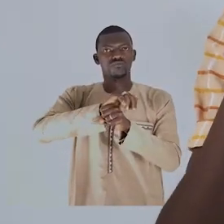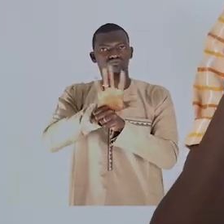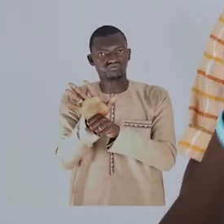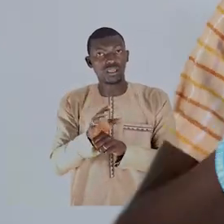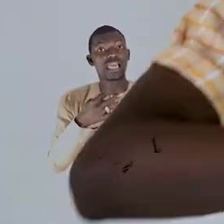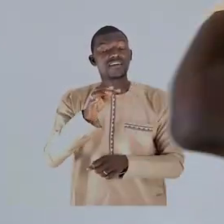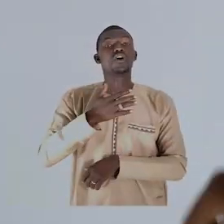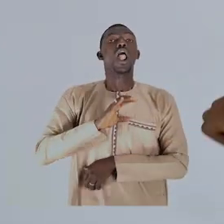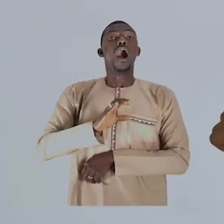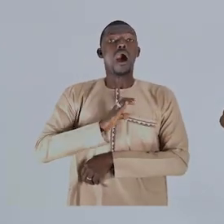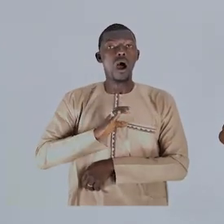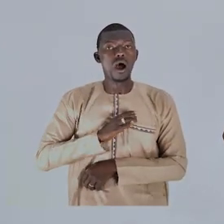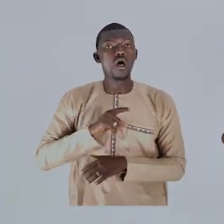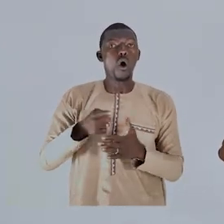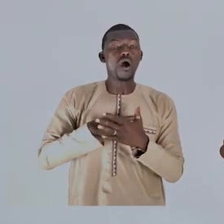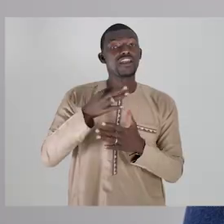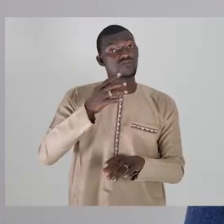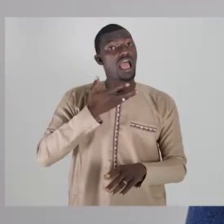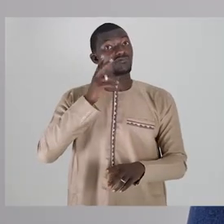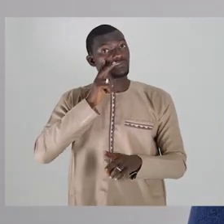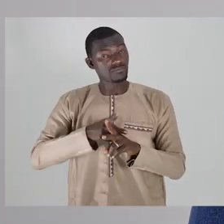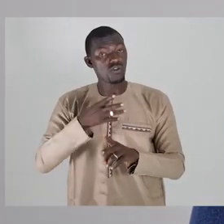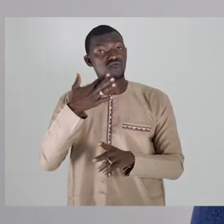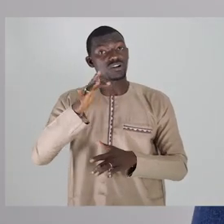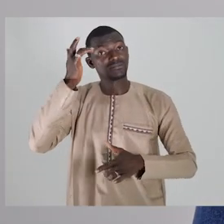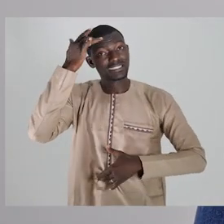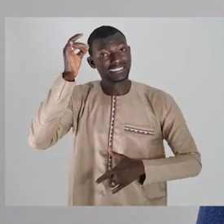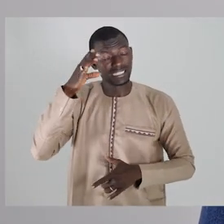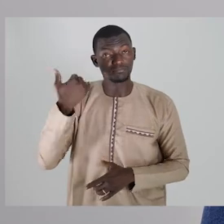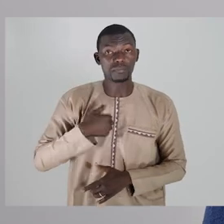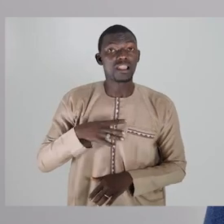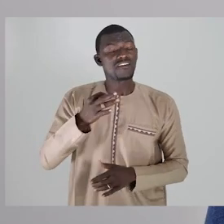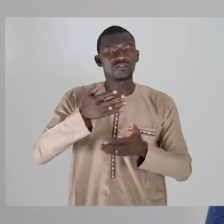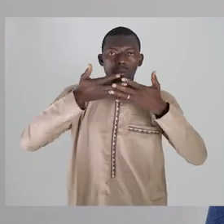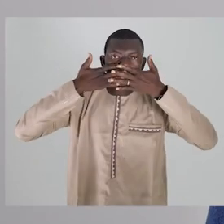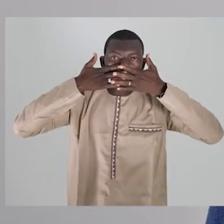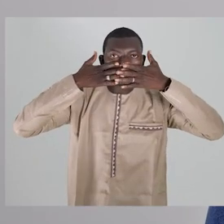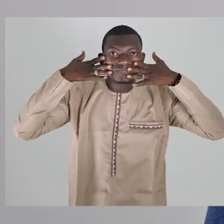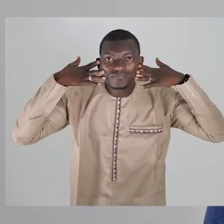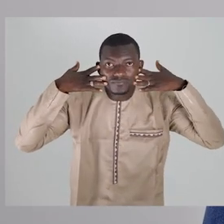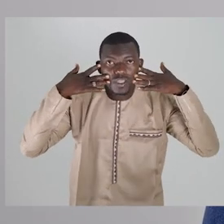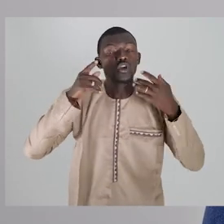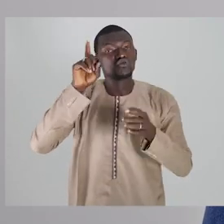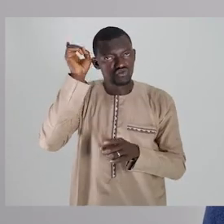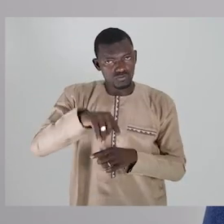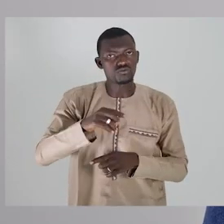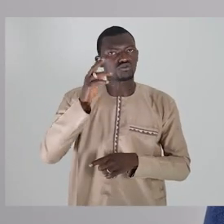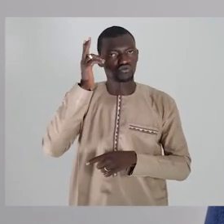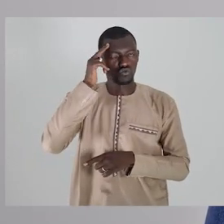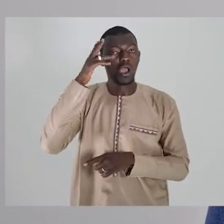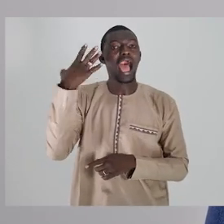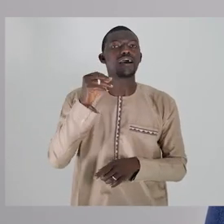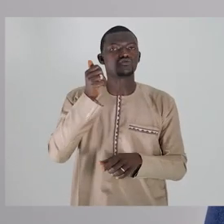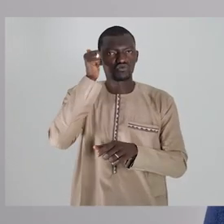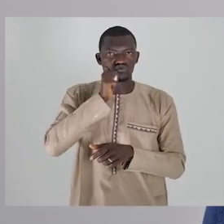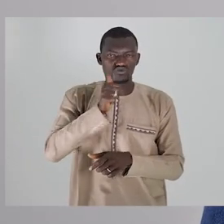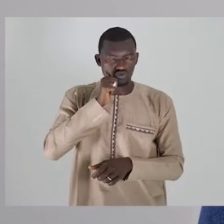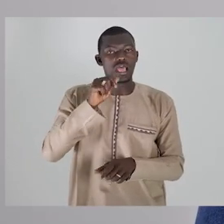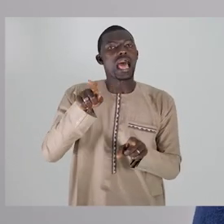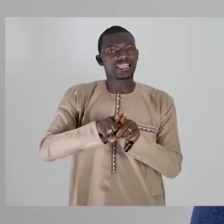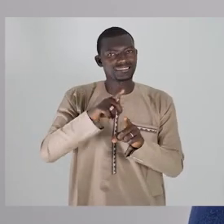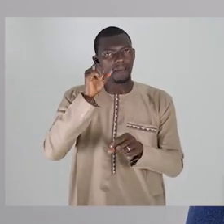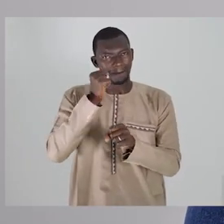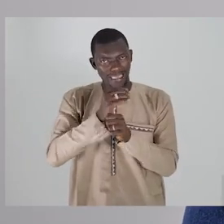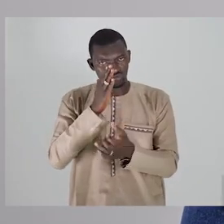no waila ndandude hepu gol o nyawu. Porno mask. Kota yada dodja mahi da isla. Ma ada topito nekdo na unudo.